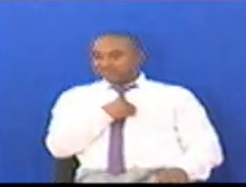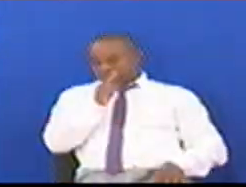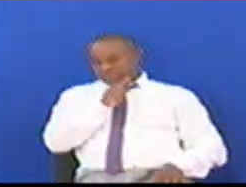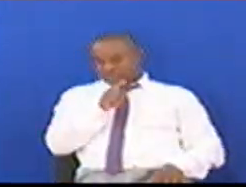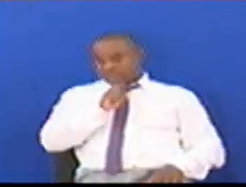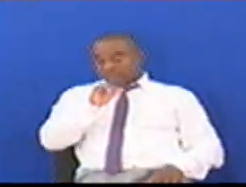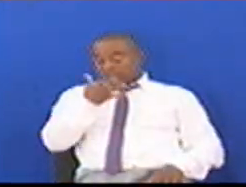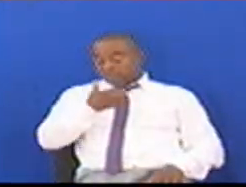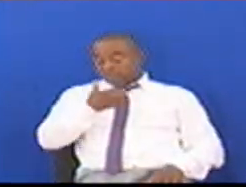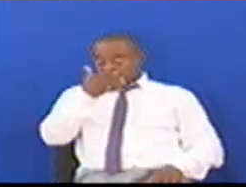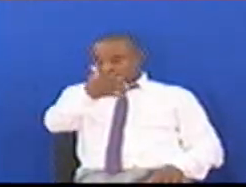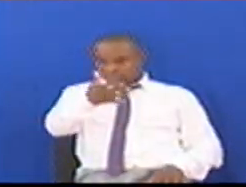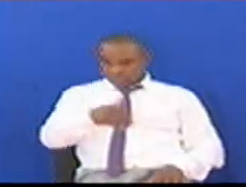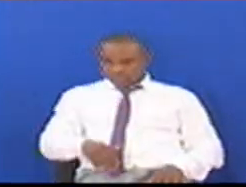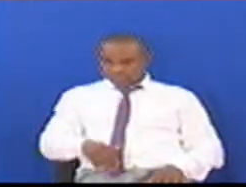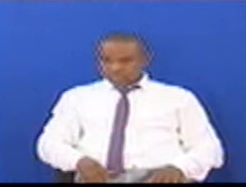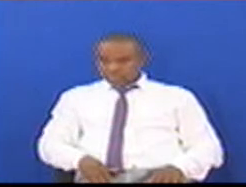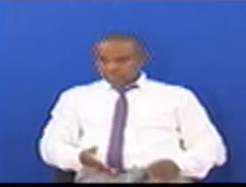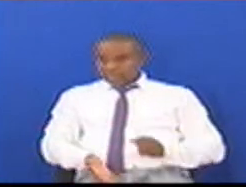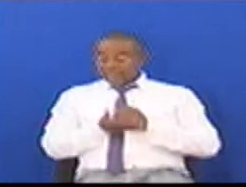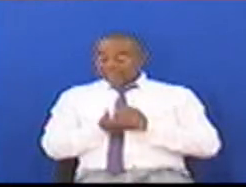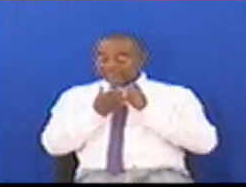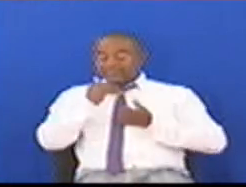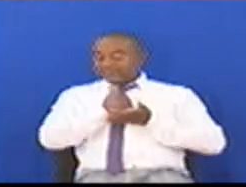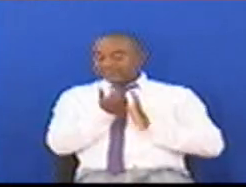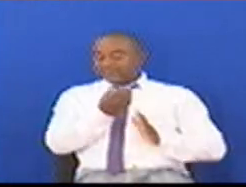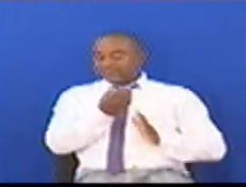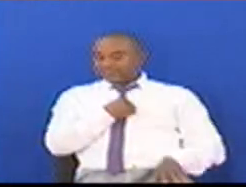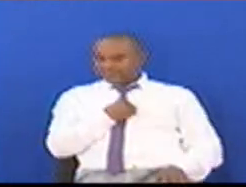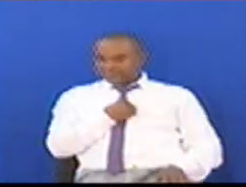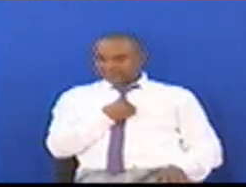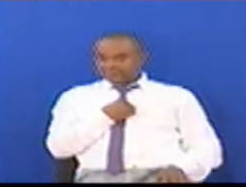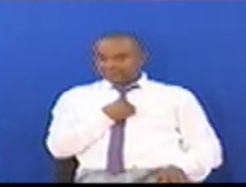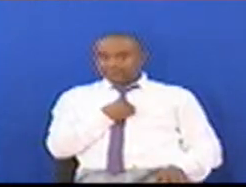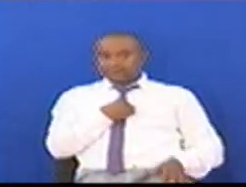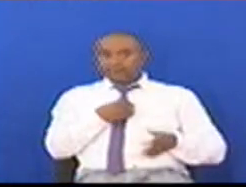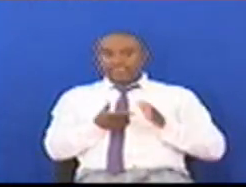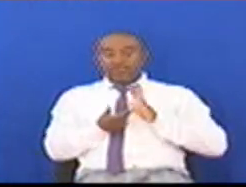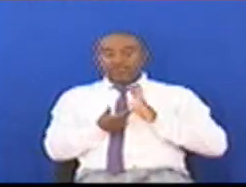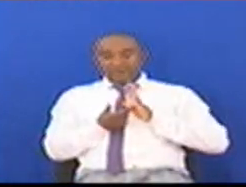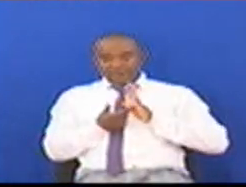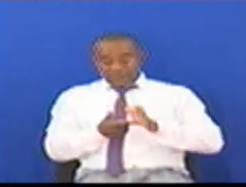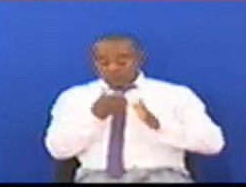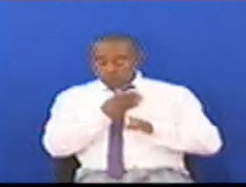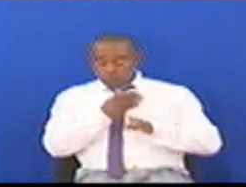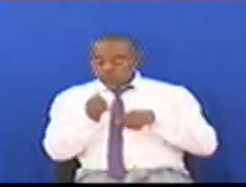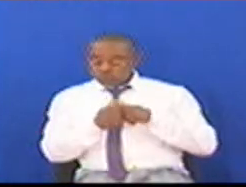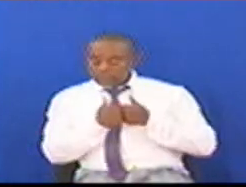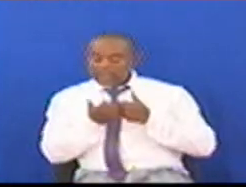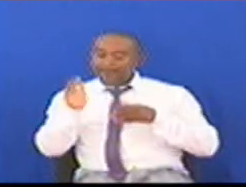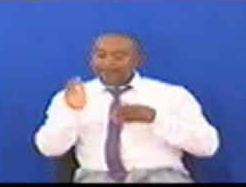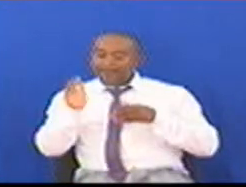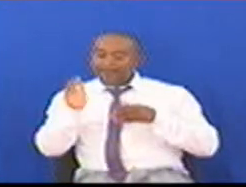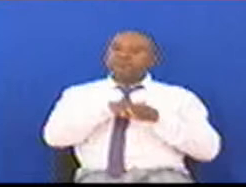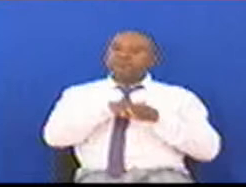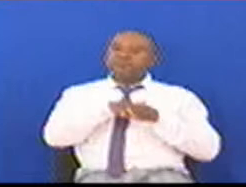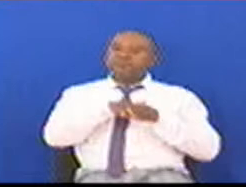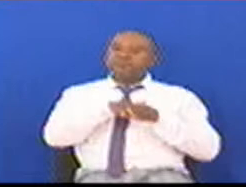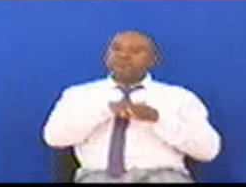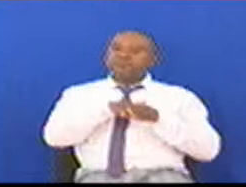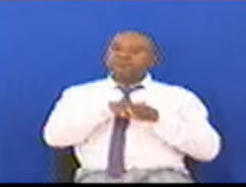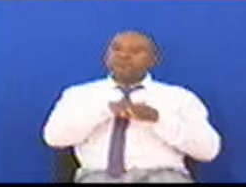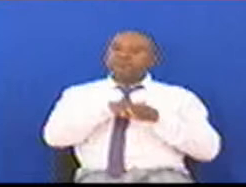Hame Sema Jayo Asa Sector Binafsi Haswa Mfano Mili Gusia Sola La Insurance Unakuta Insurance